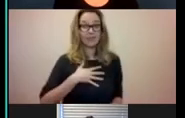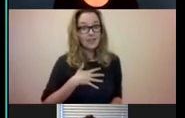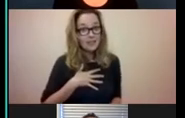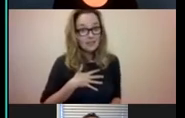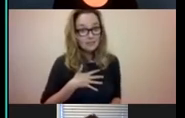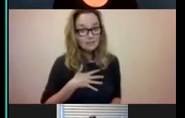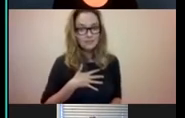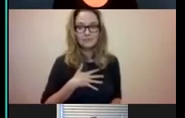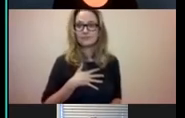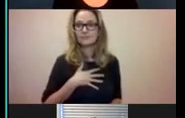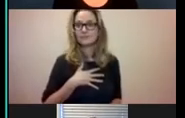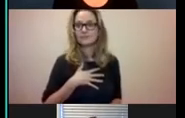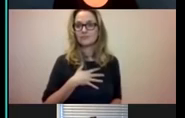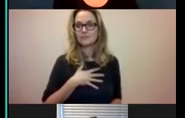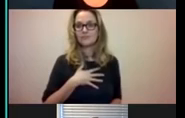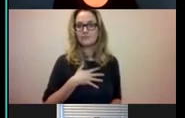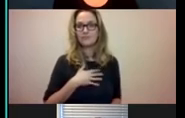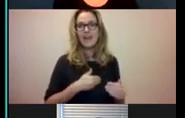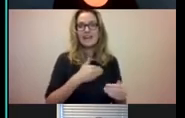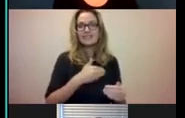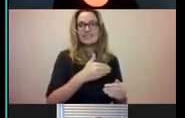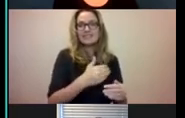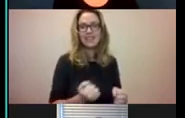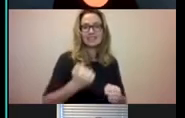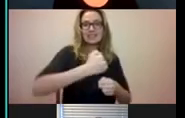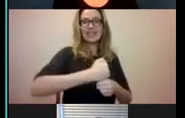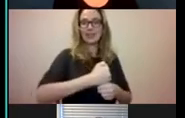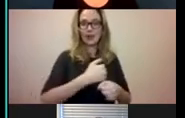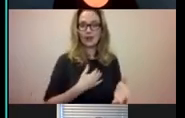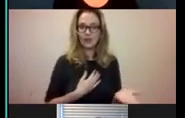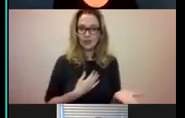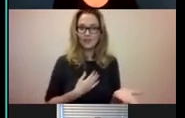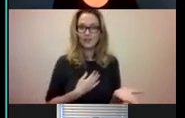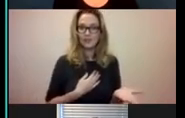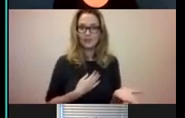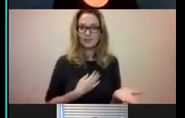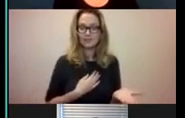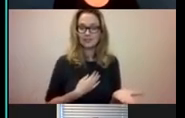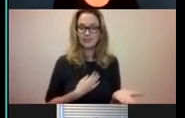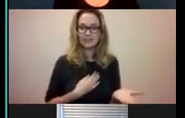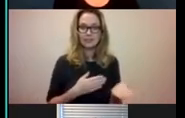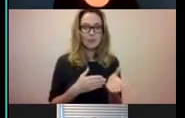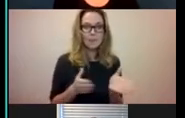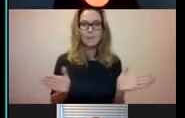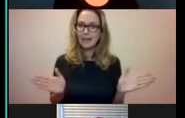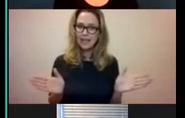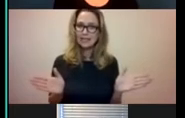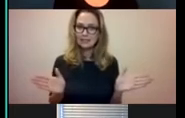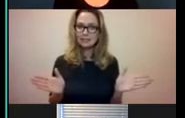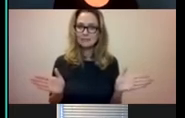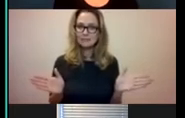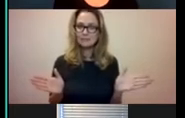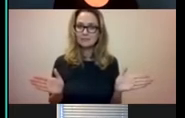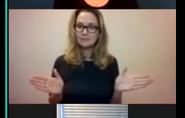trendsetter geweest. En heel breed. En, ja,